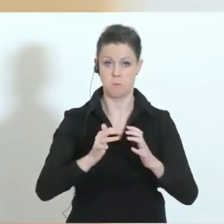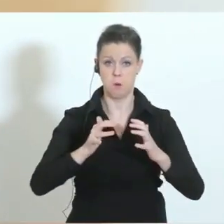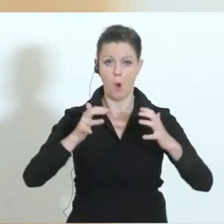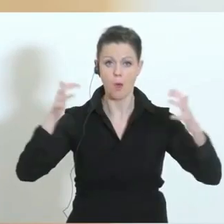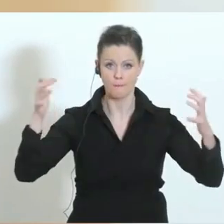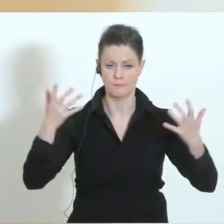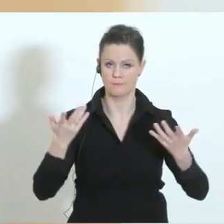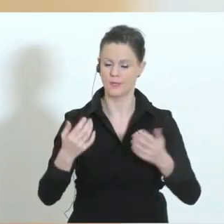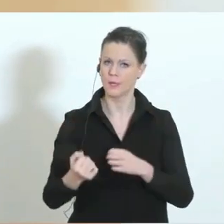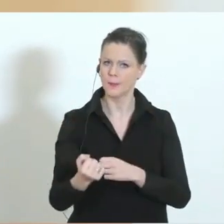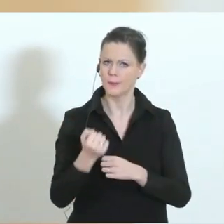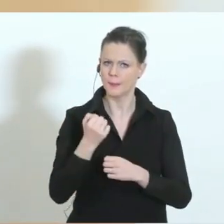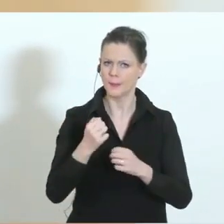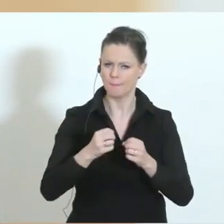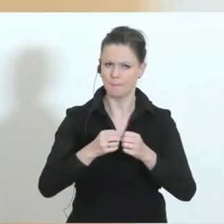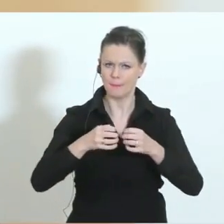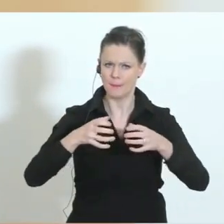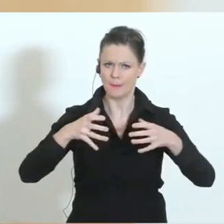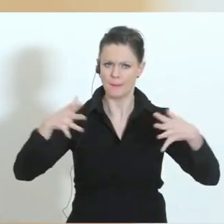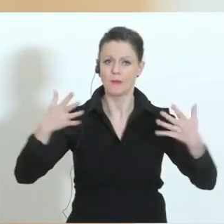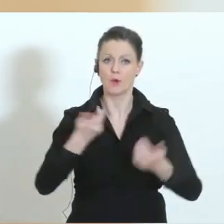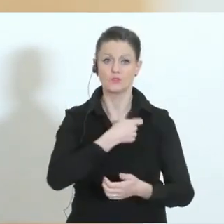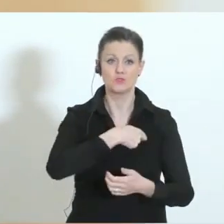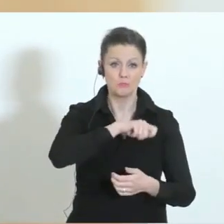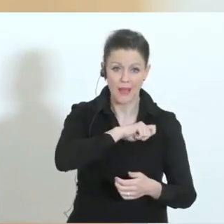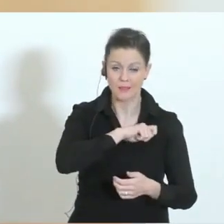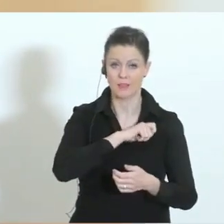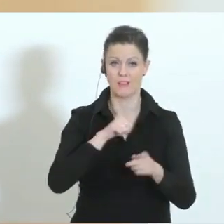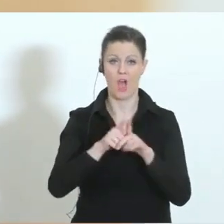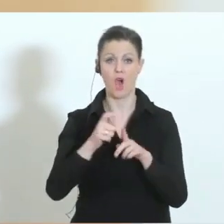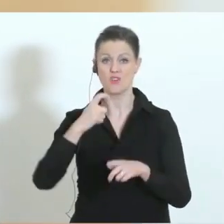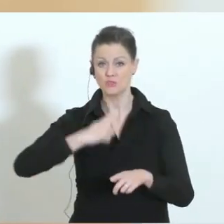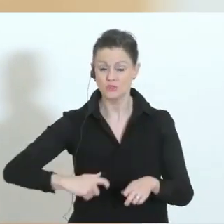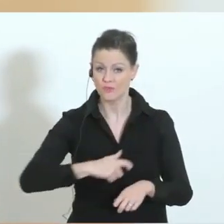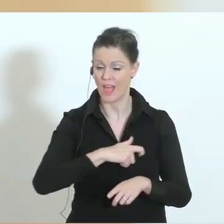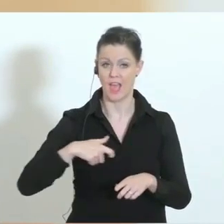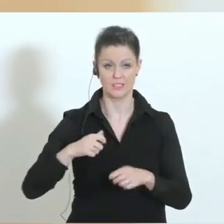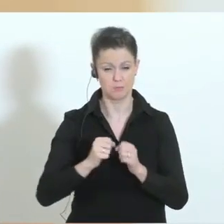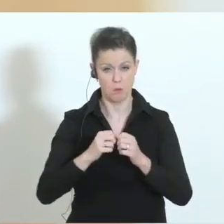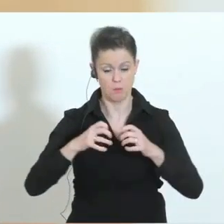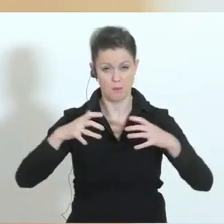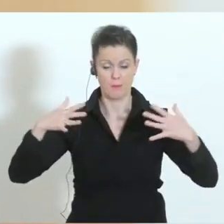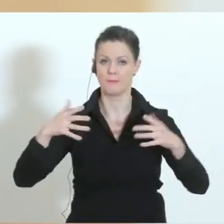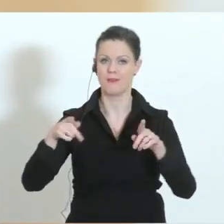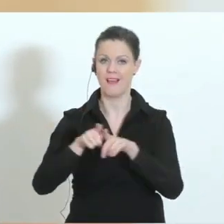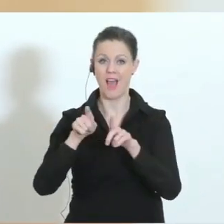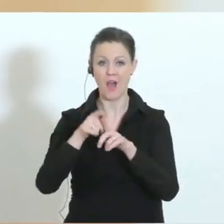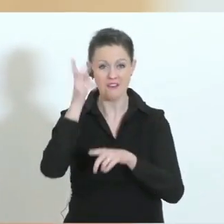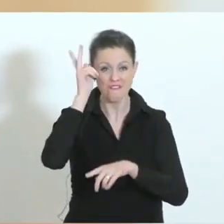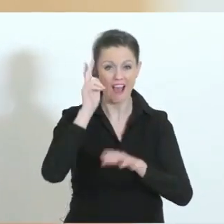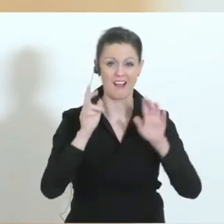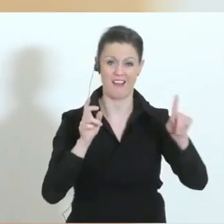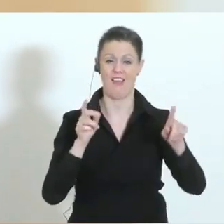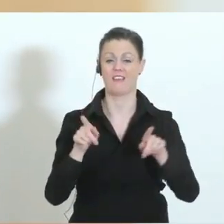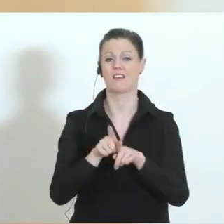massive Zuwächse in Spanien, wir haben massive Zuwächse in der Schweiz, ebenfalls in Frankreich,